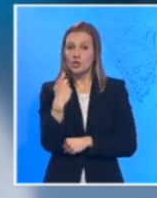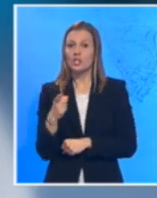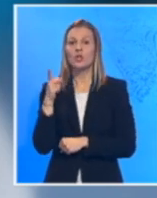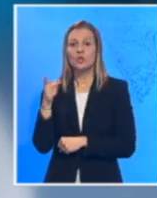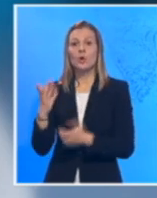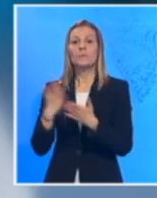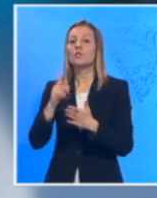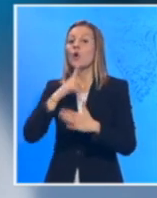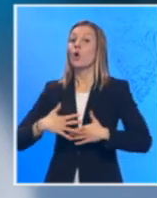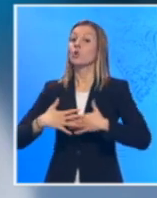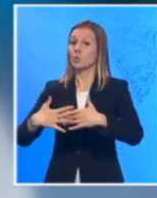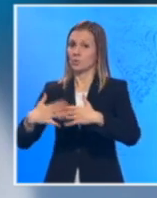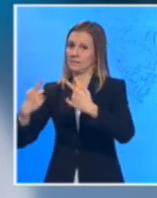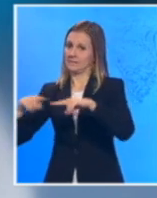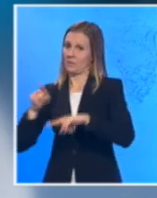smeštane trudnice.